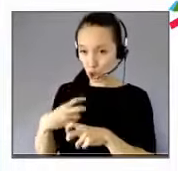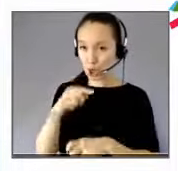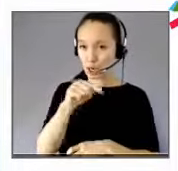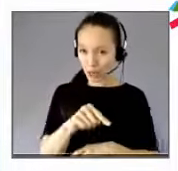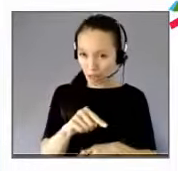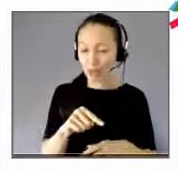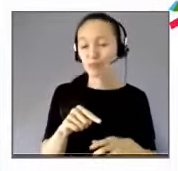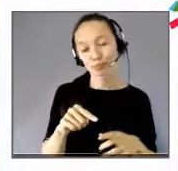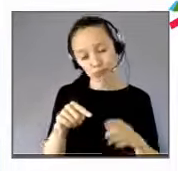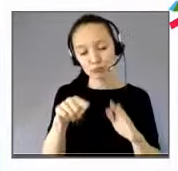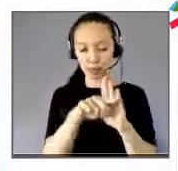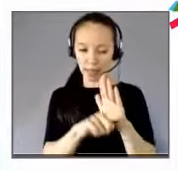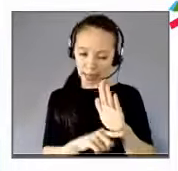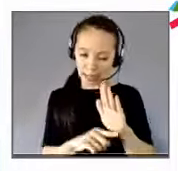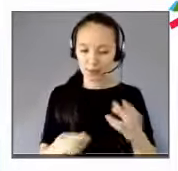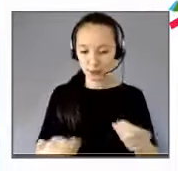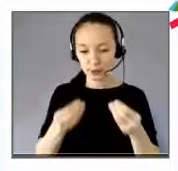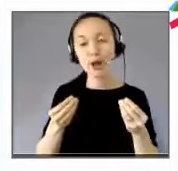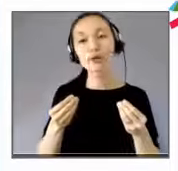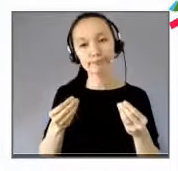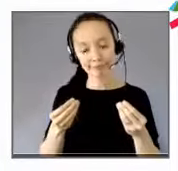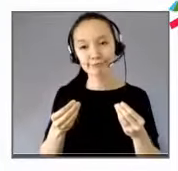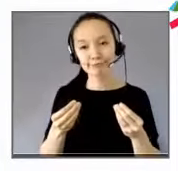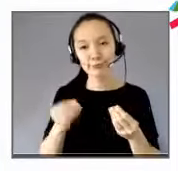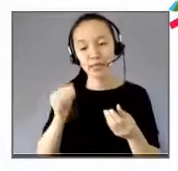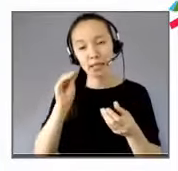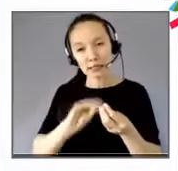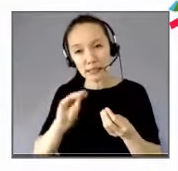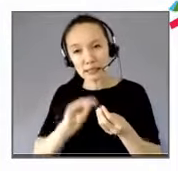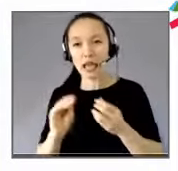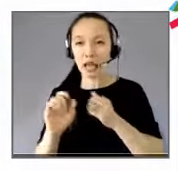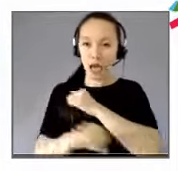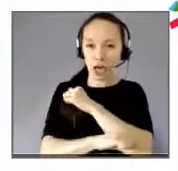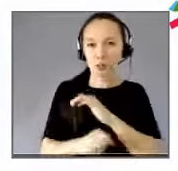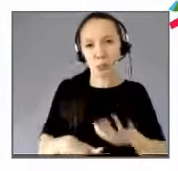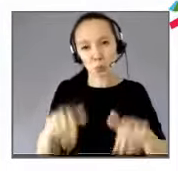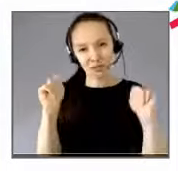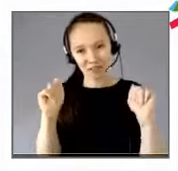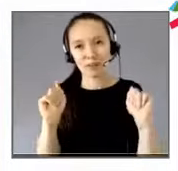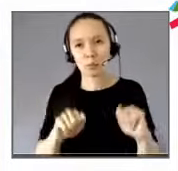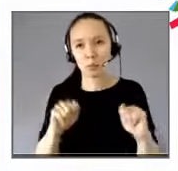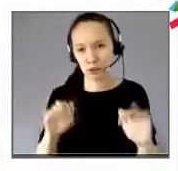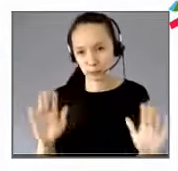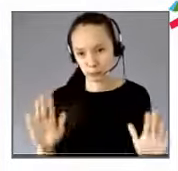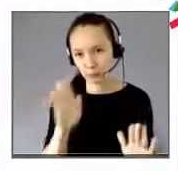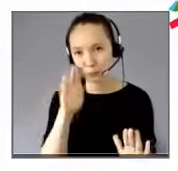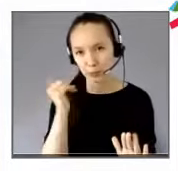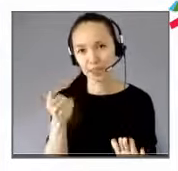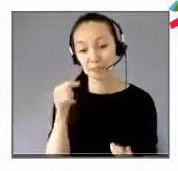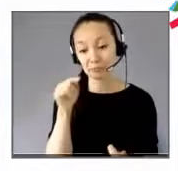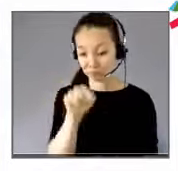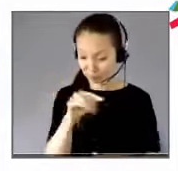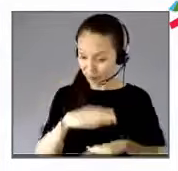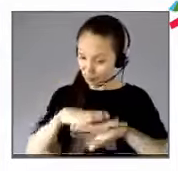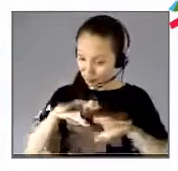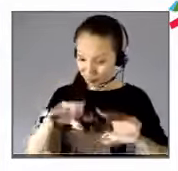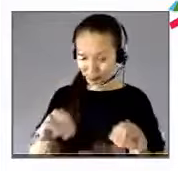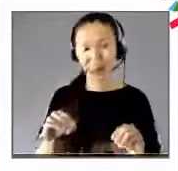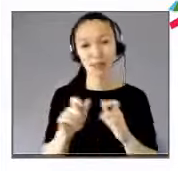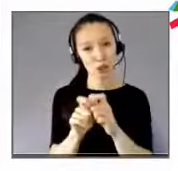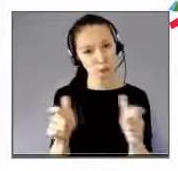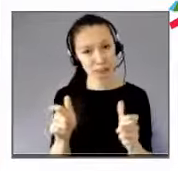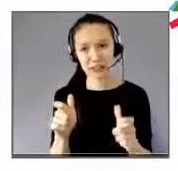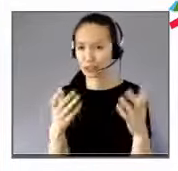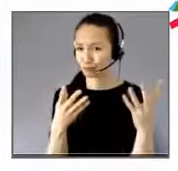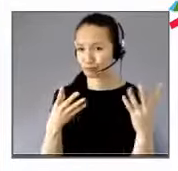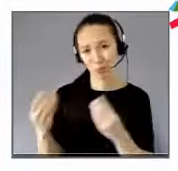évitent parfois certains excès. et en fait, oui, en entreprise, vous avez la même population que la